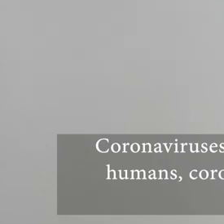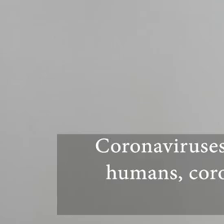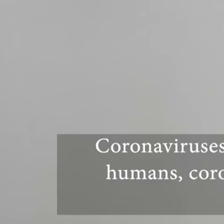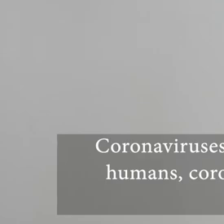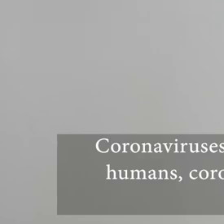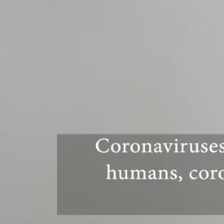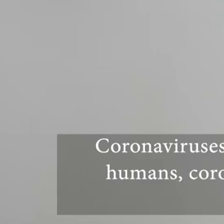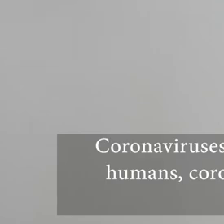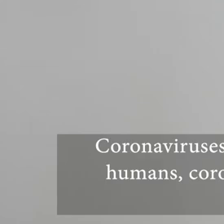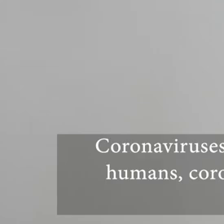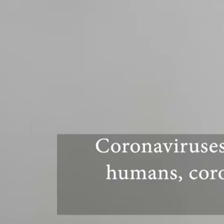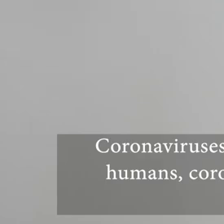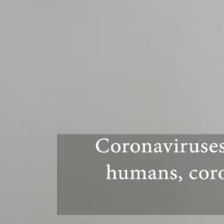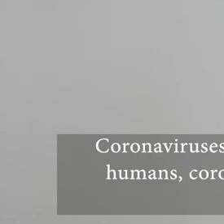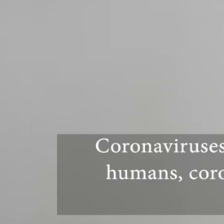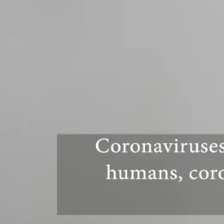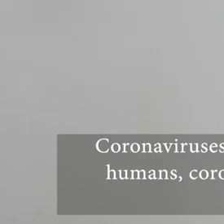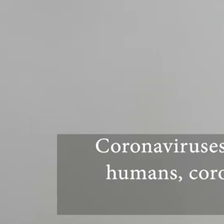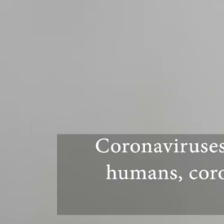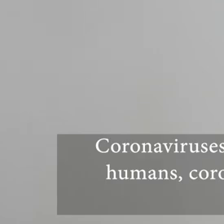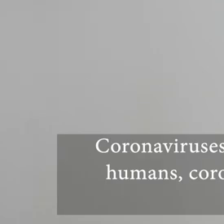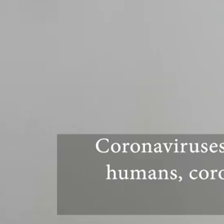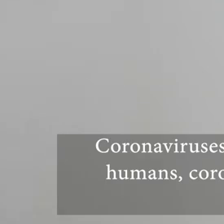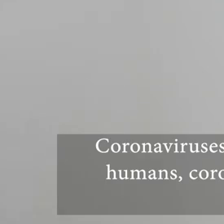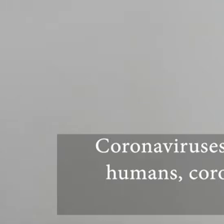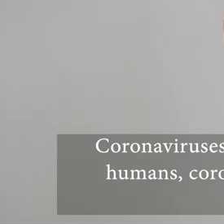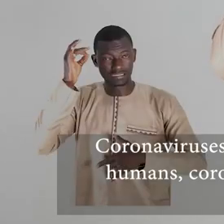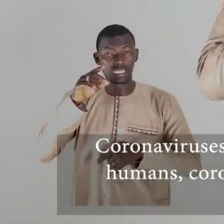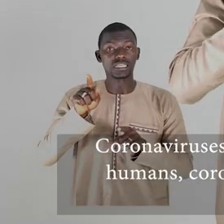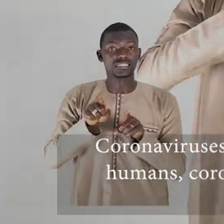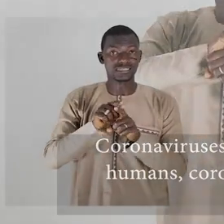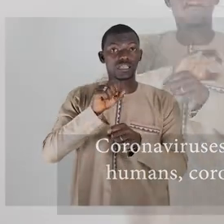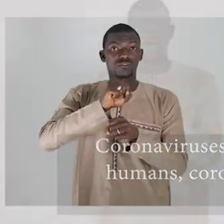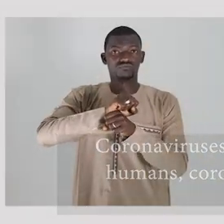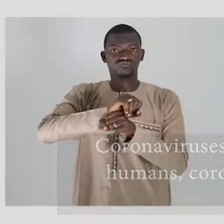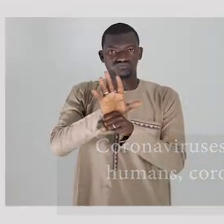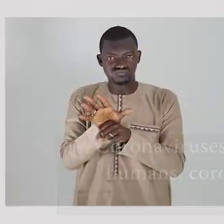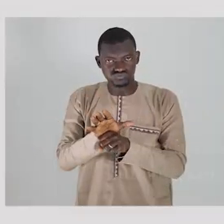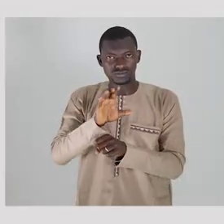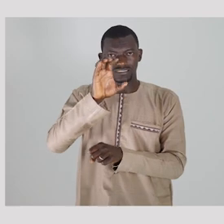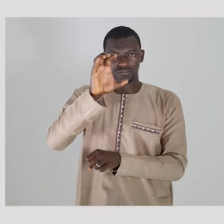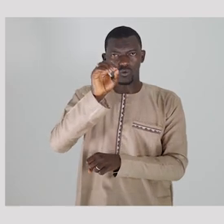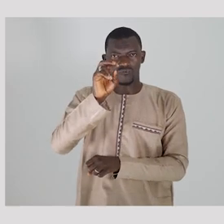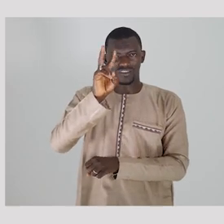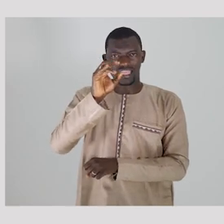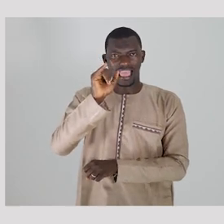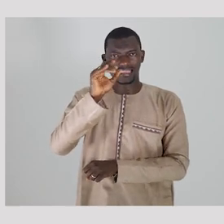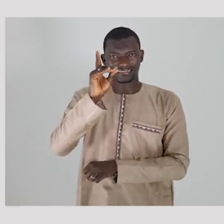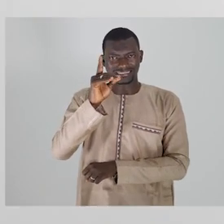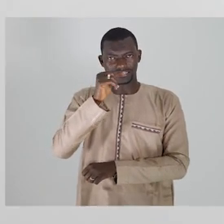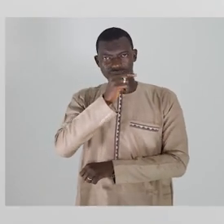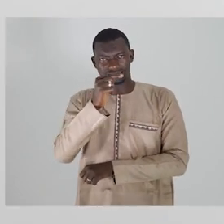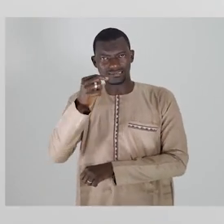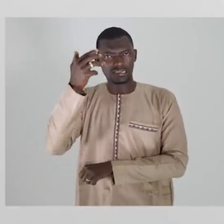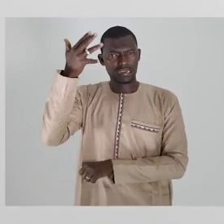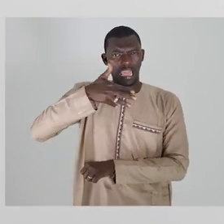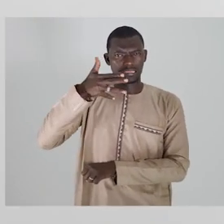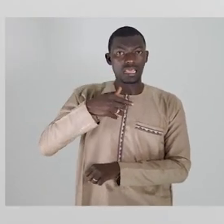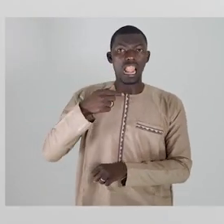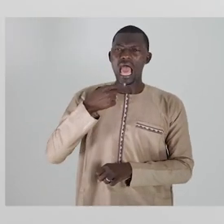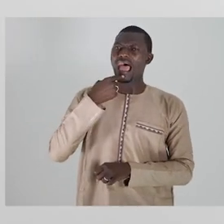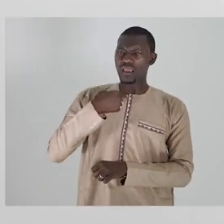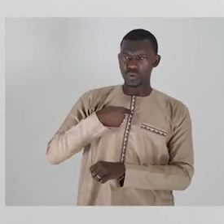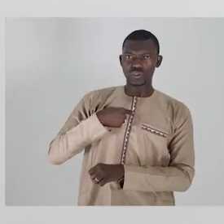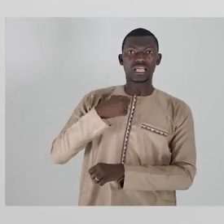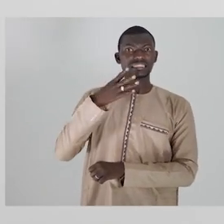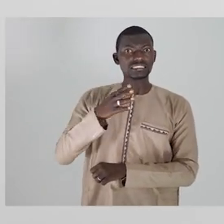no nanga fofandu. Kupuri sakitade purupe anda korona virus on no wada korona disease rumpe vii COVID-19.